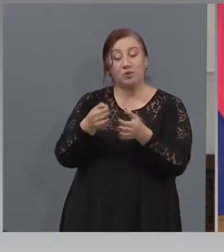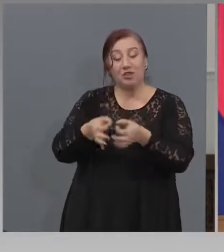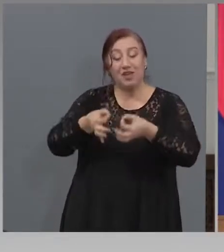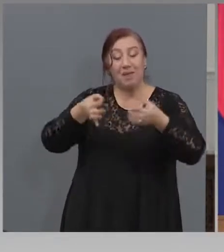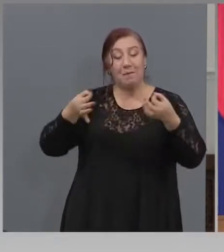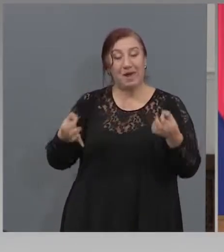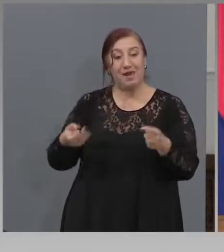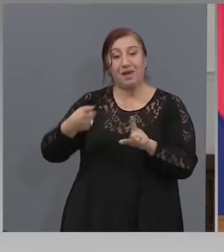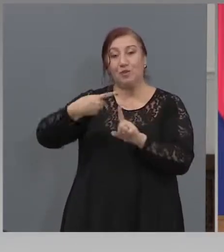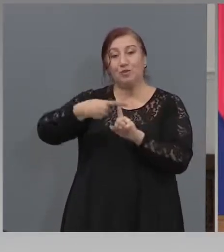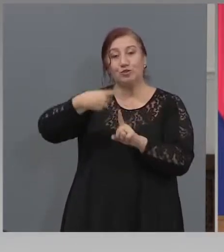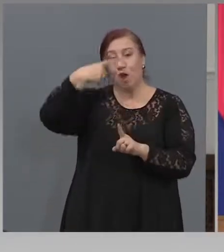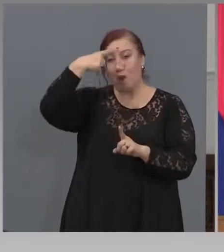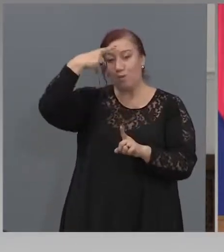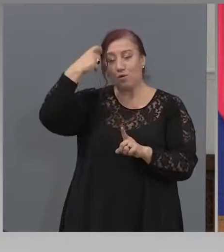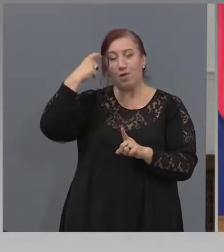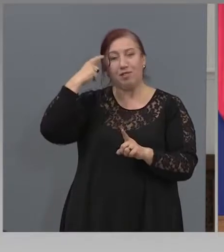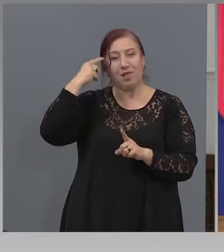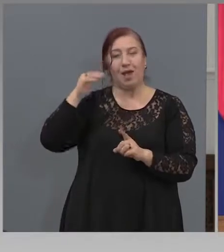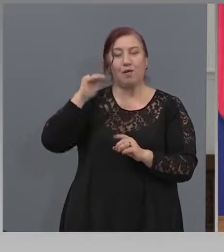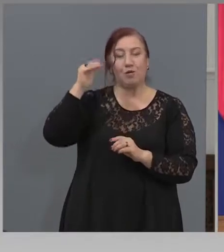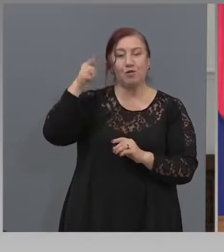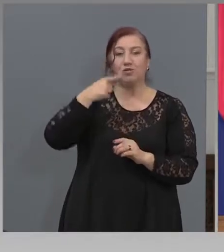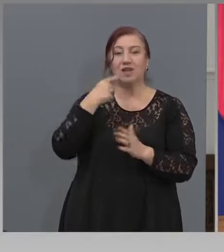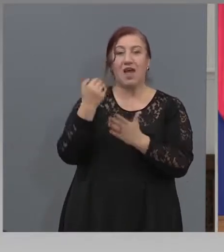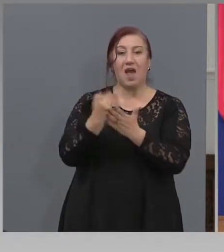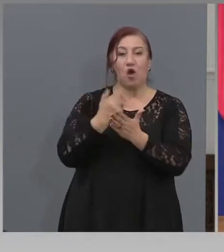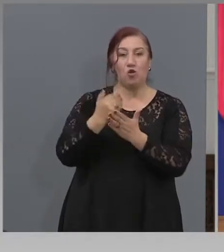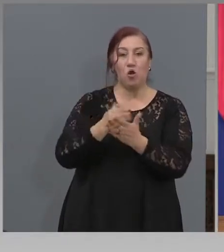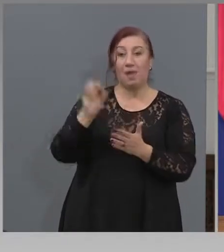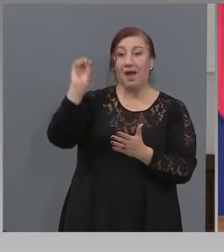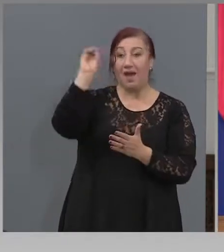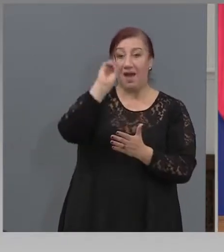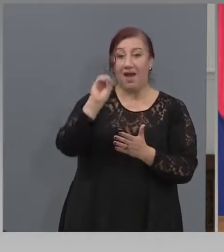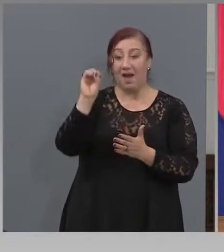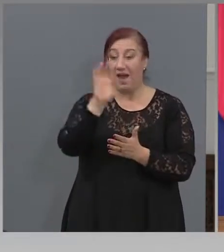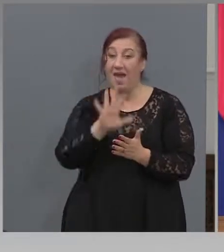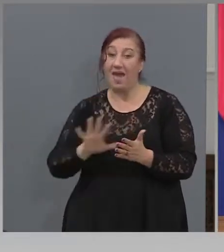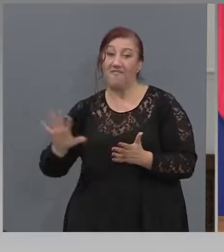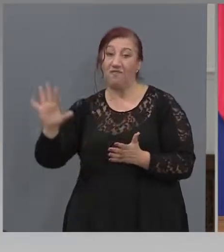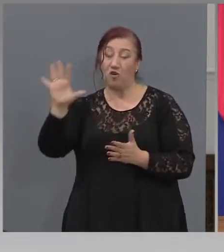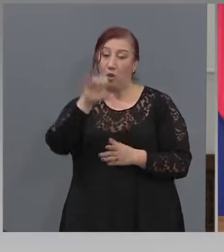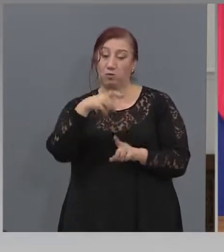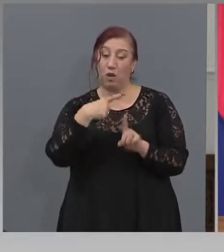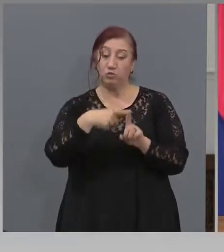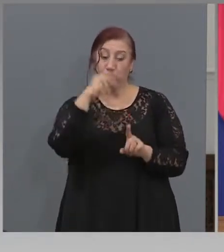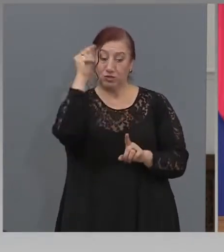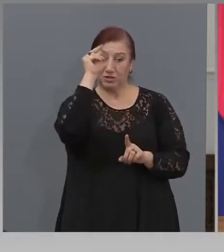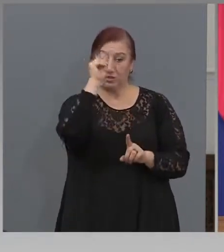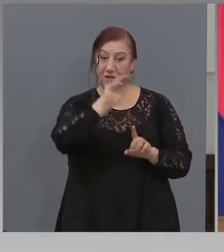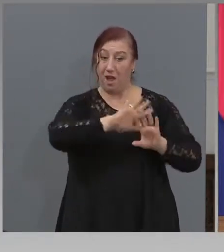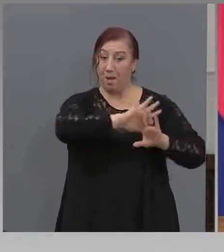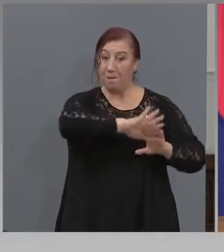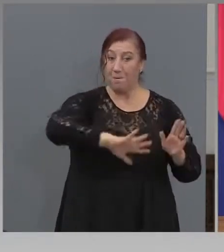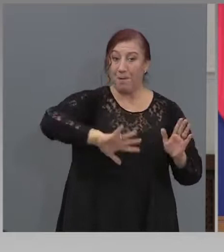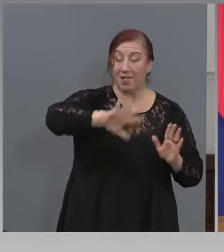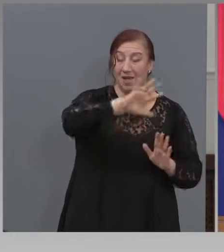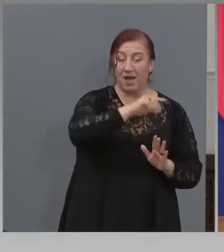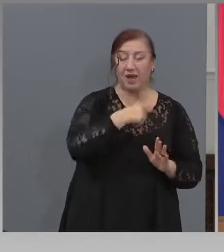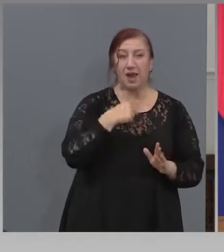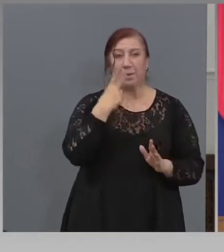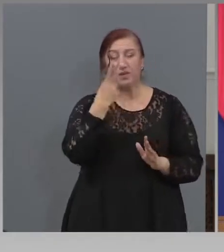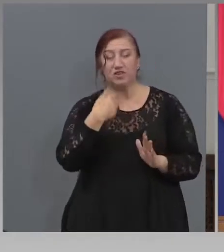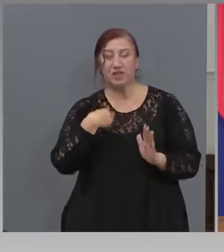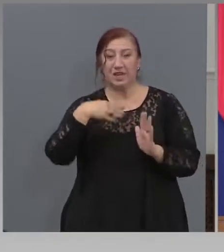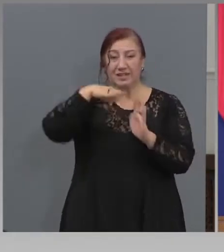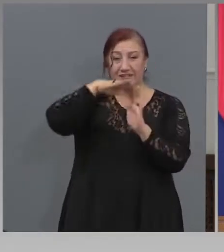економиката на Европа и за България предвижда доста голем изпадло за България 7,8 врутния